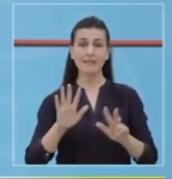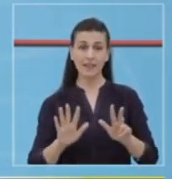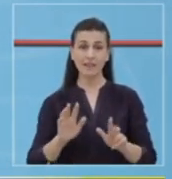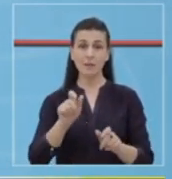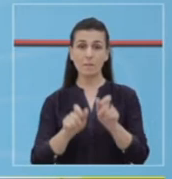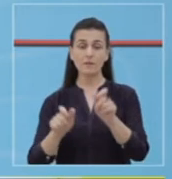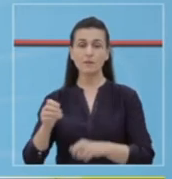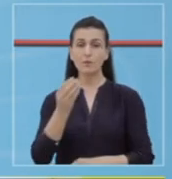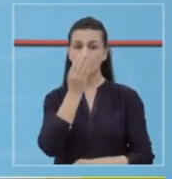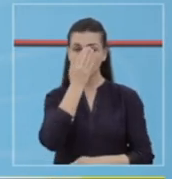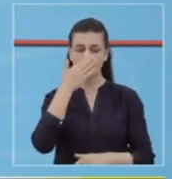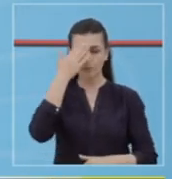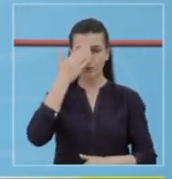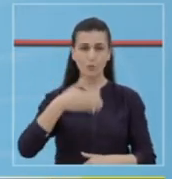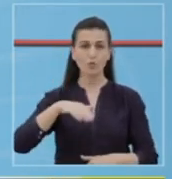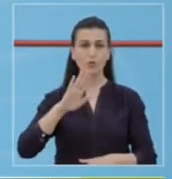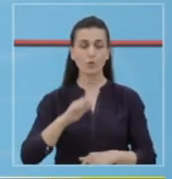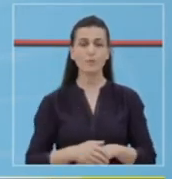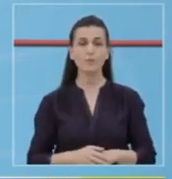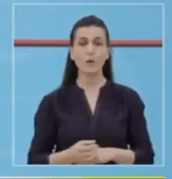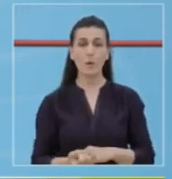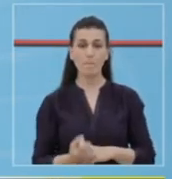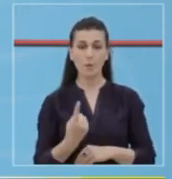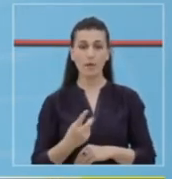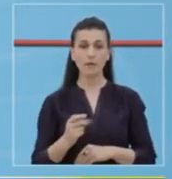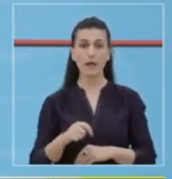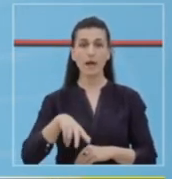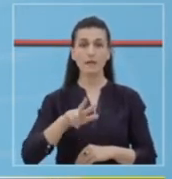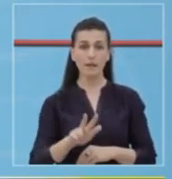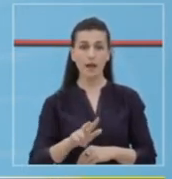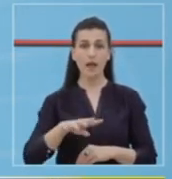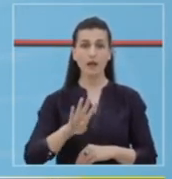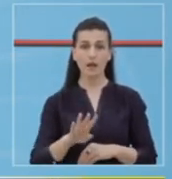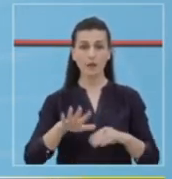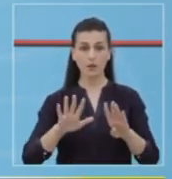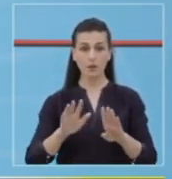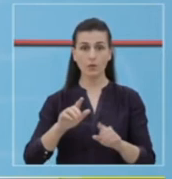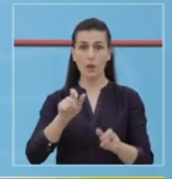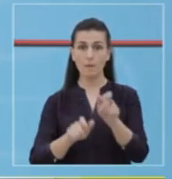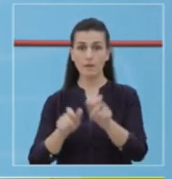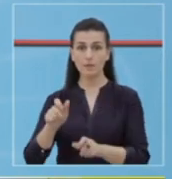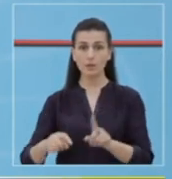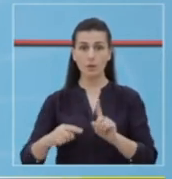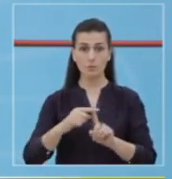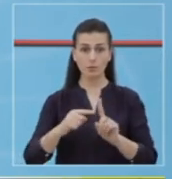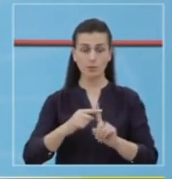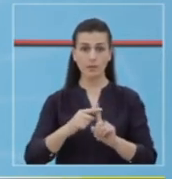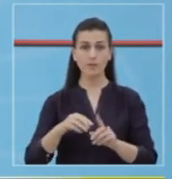janë në terapii intensive. Në vëndin ton janë aktualisht 329 persona aktiv me COVID-19.